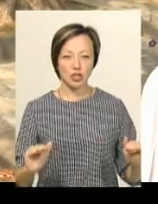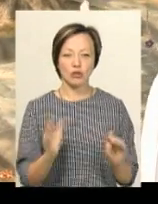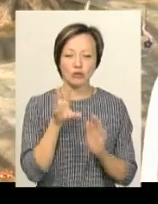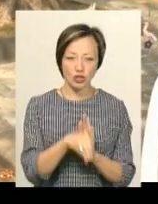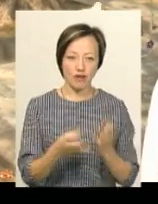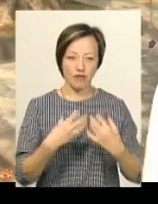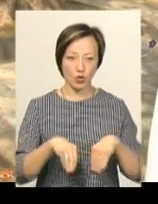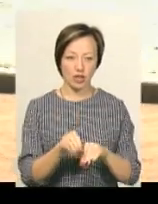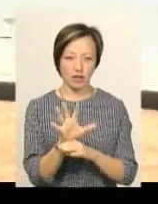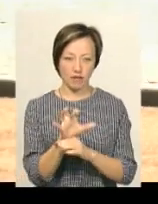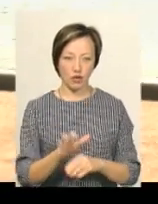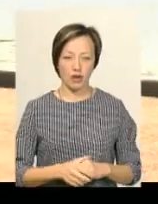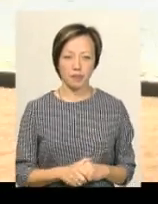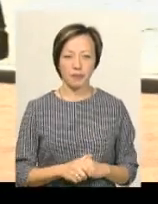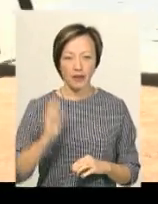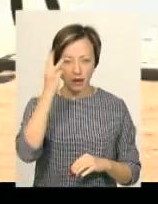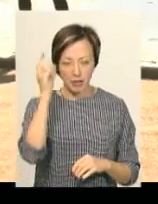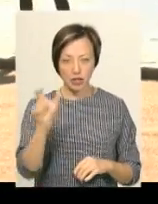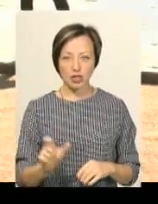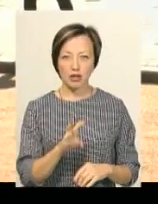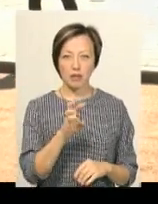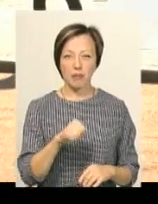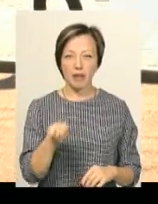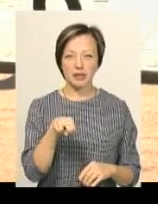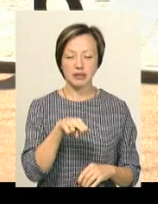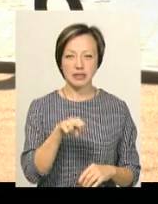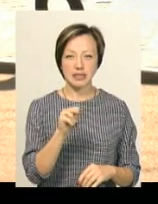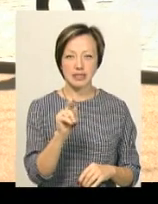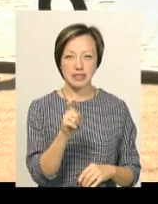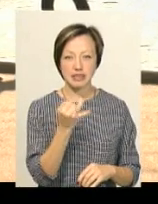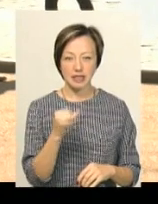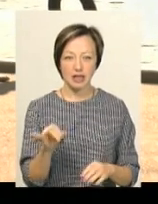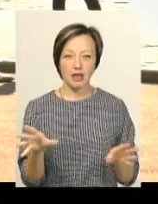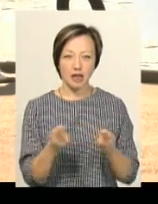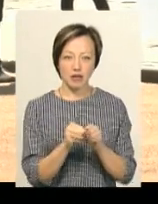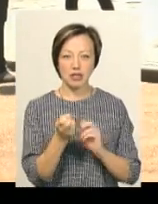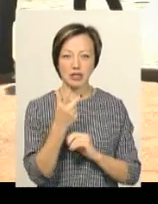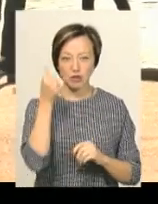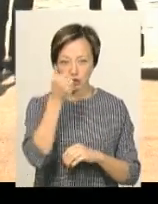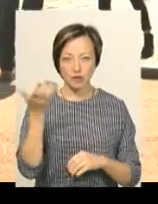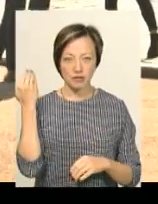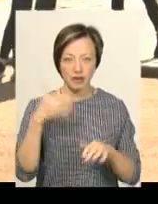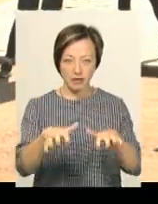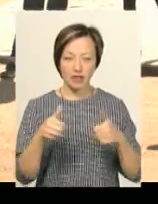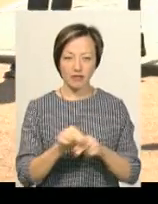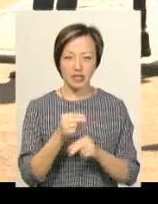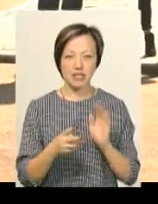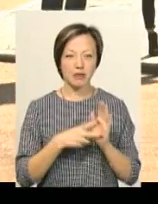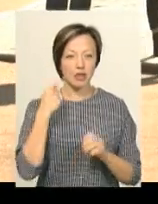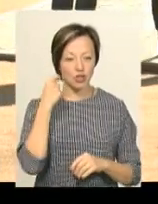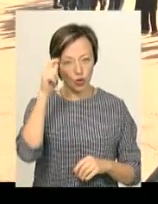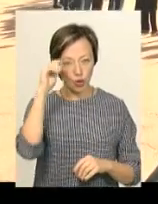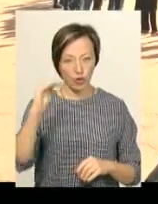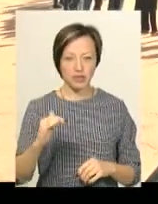родині на фотографіях. Хмельничанин Сергій Мандзій 13 років тому разом із дружиною зважились взяти у свою сім'ю на виховання 7-річного